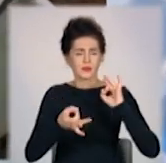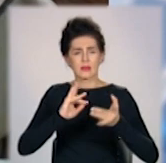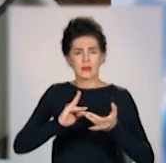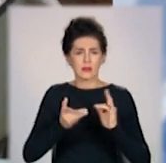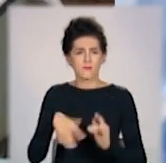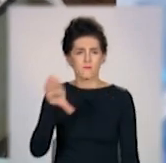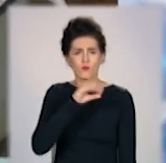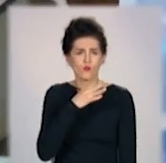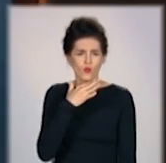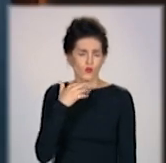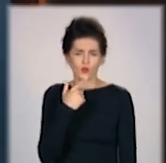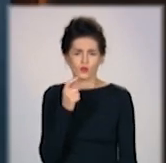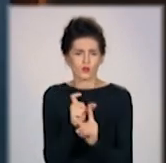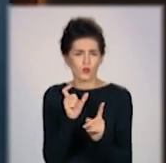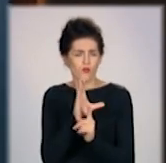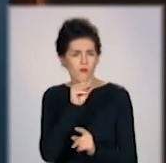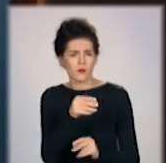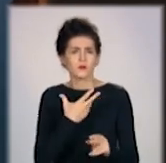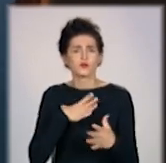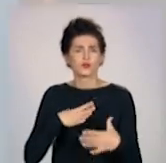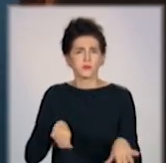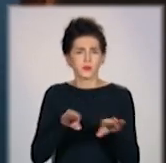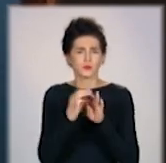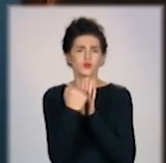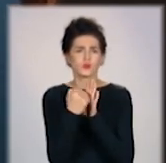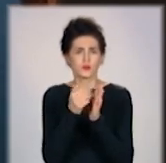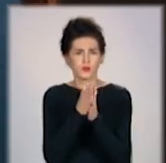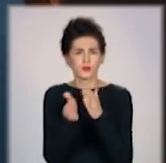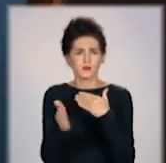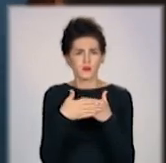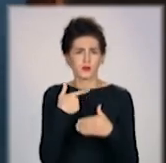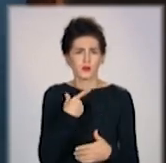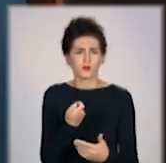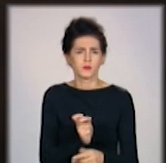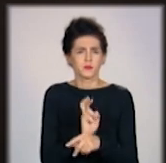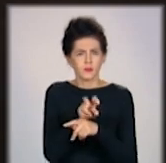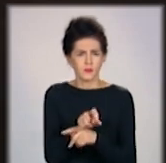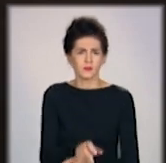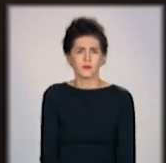десятки коментарів. Зачем ви так стучите? Закройте двір, я вилізу.